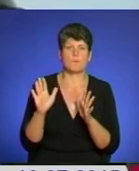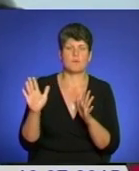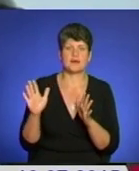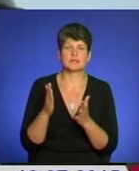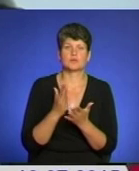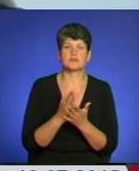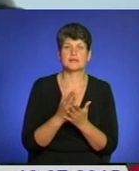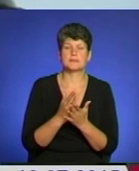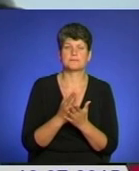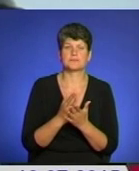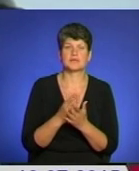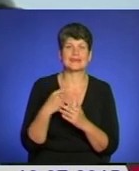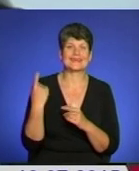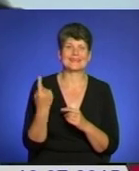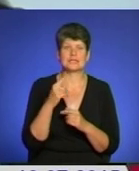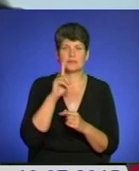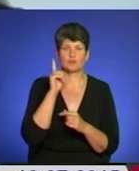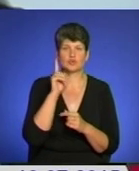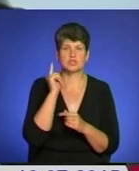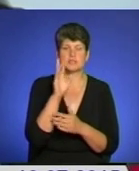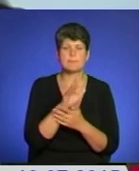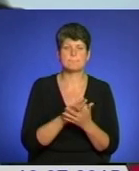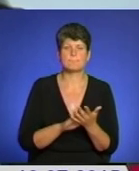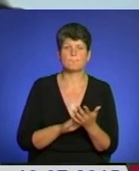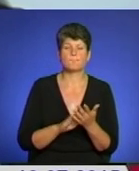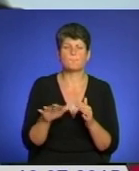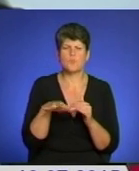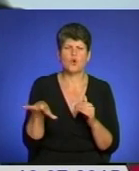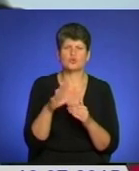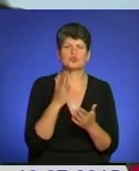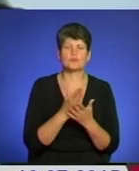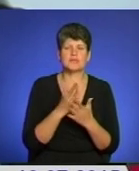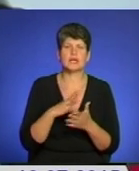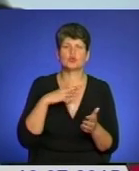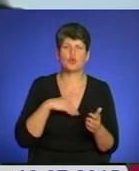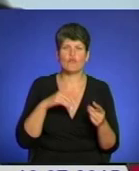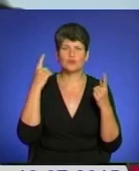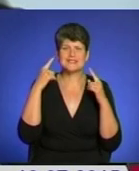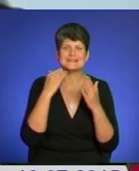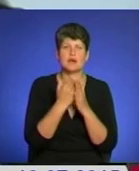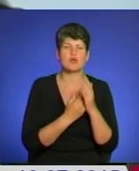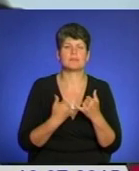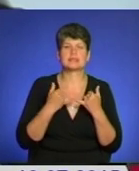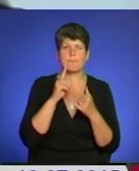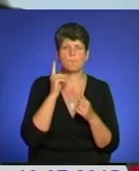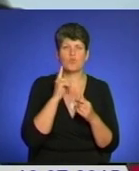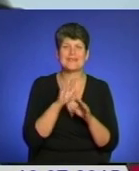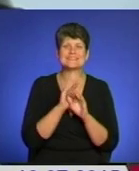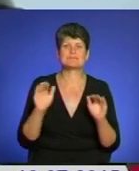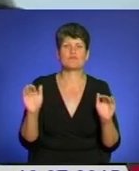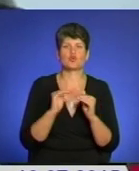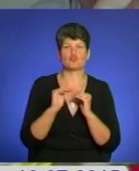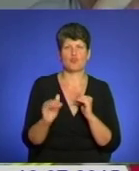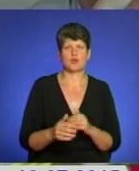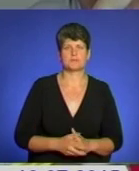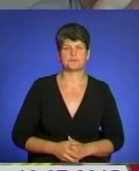його називаємо єдиним молодіжним простором, є духовно-мистецька програма для молоді на співочому полі.